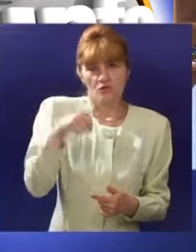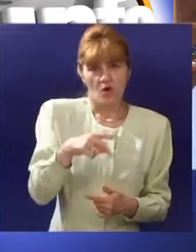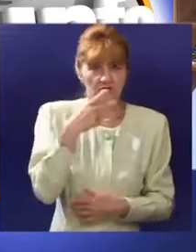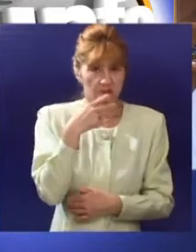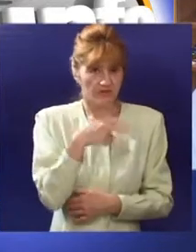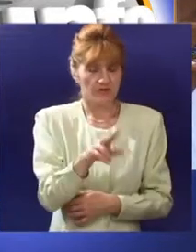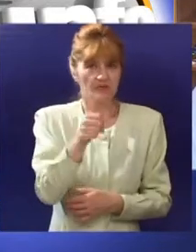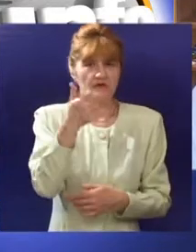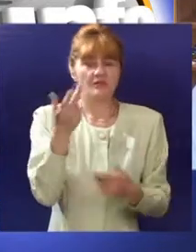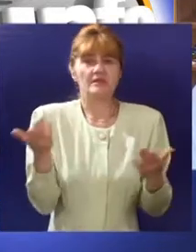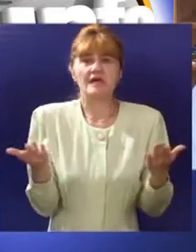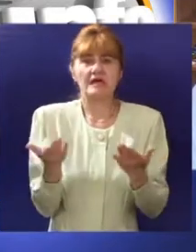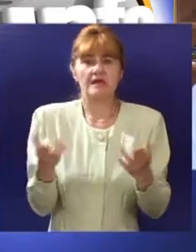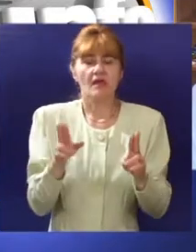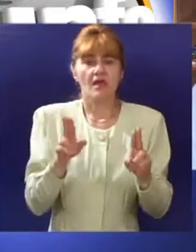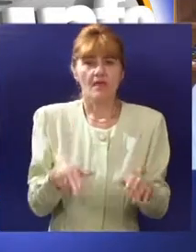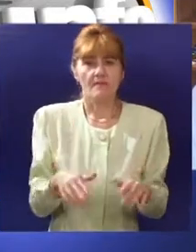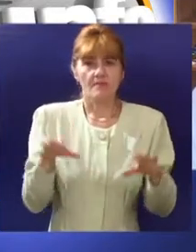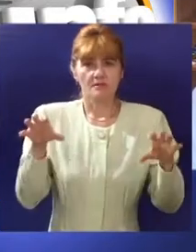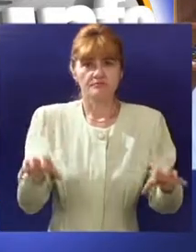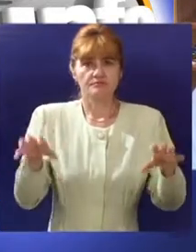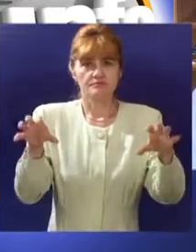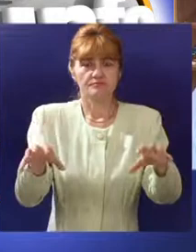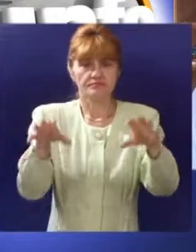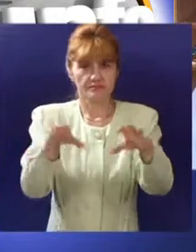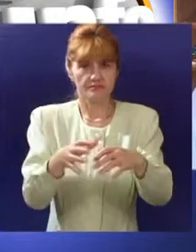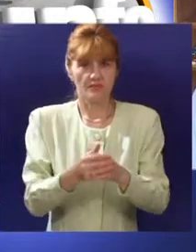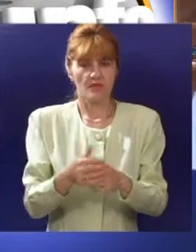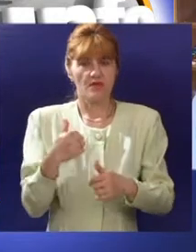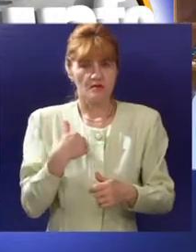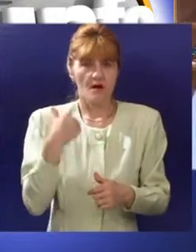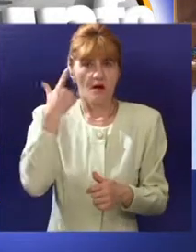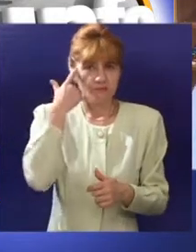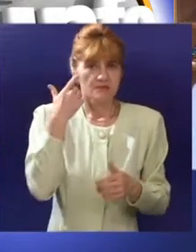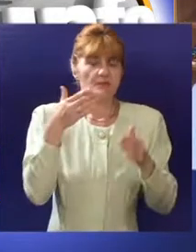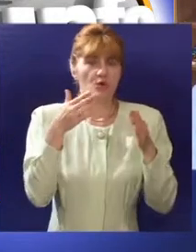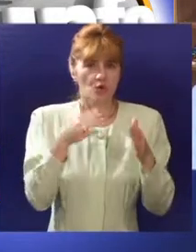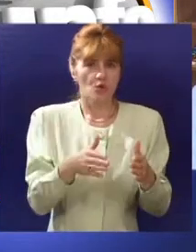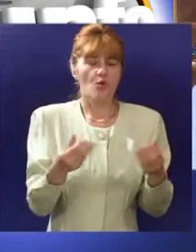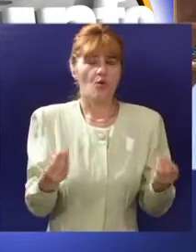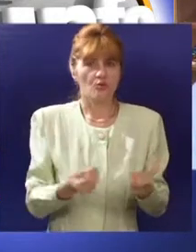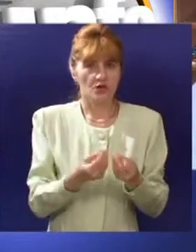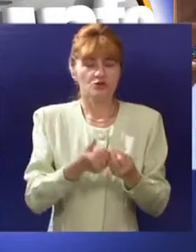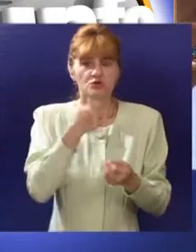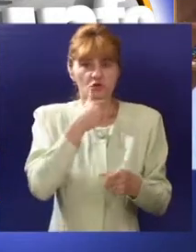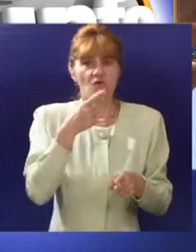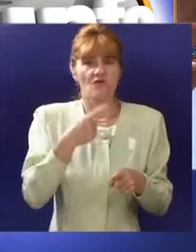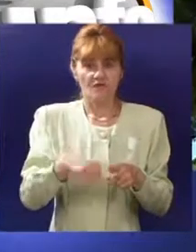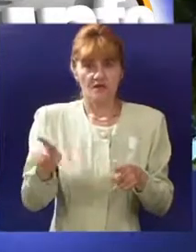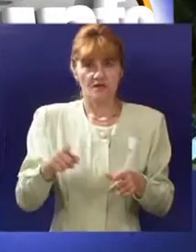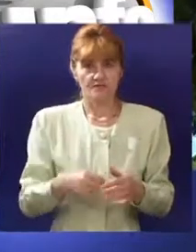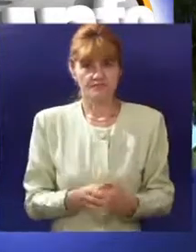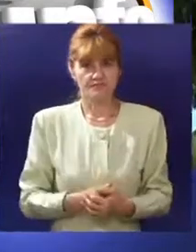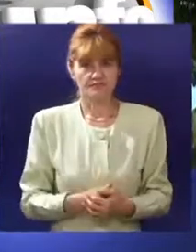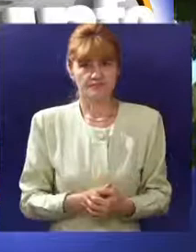teritorije Subotice gde se šta na našoj teritoriji nalazi i smatram da je to nešto što je zaista nedostajalo ovom gradu